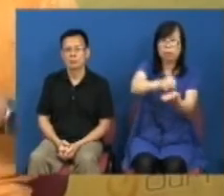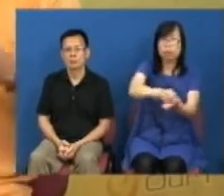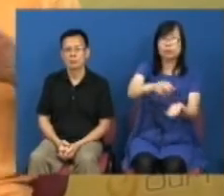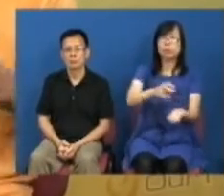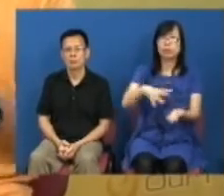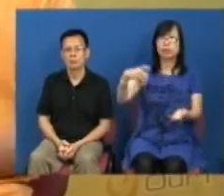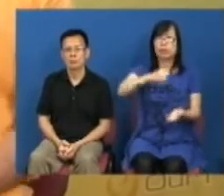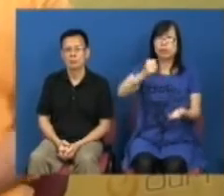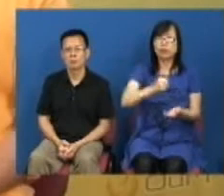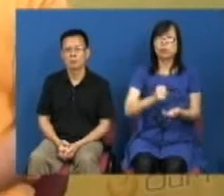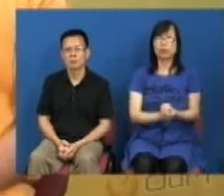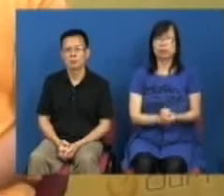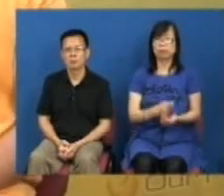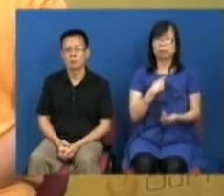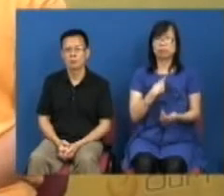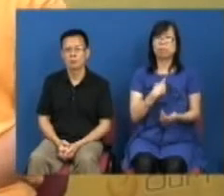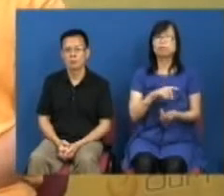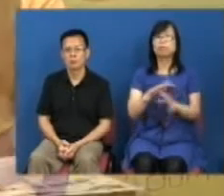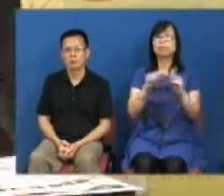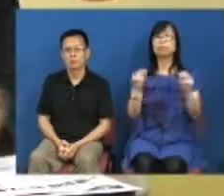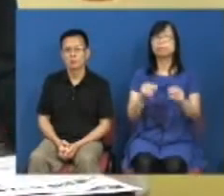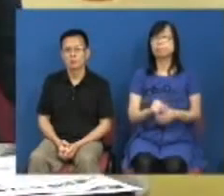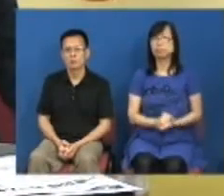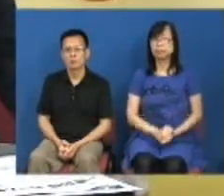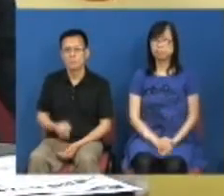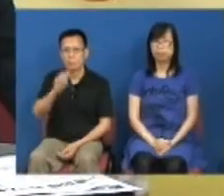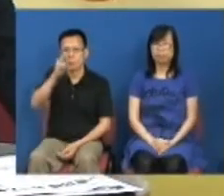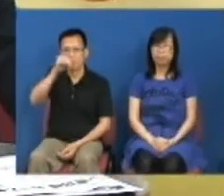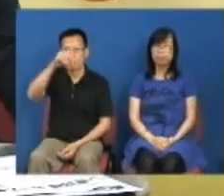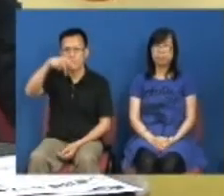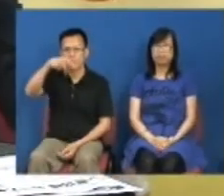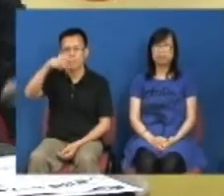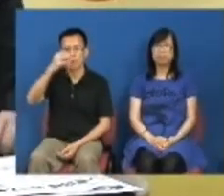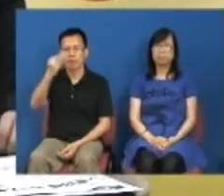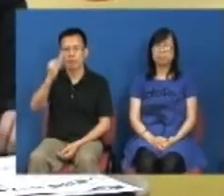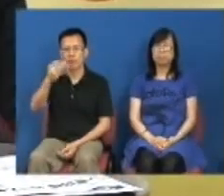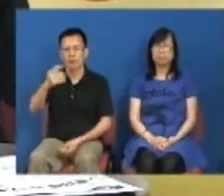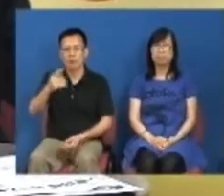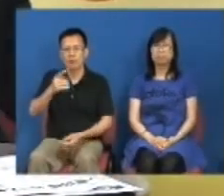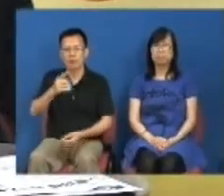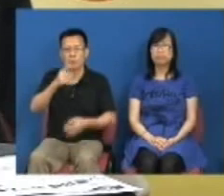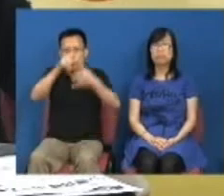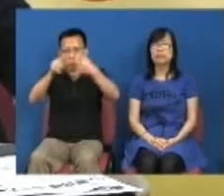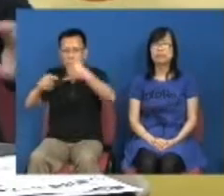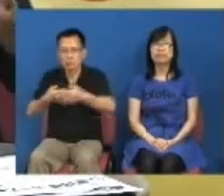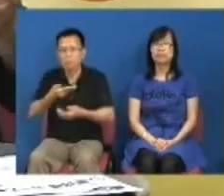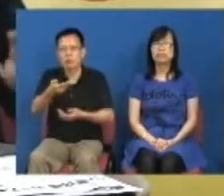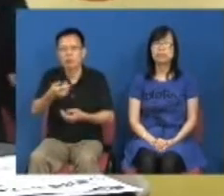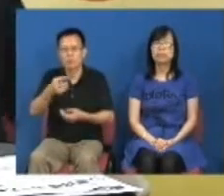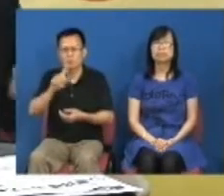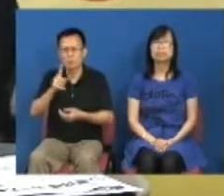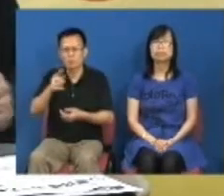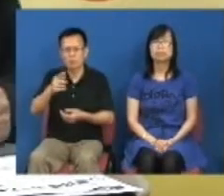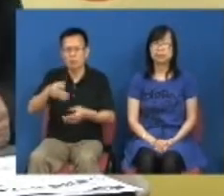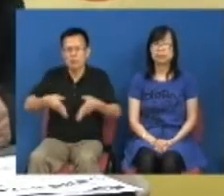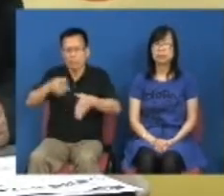减少或者舒缓NPF每个都在给的我就不明白为什么行政可以